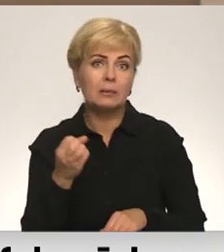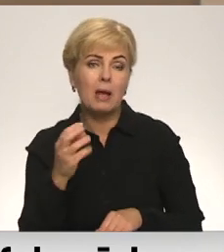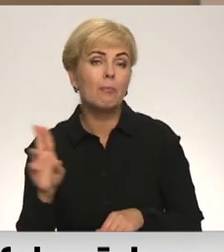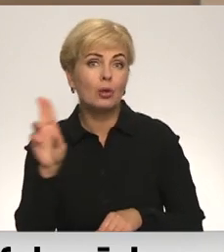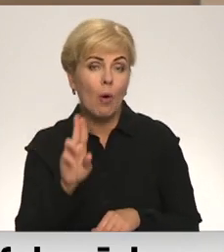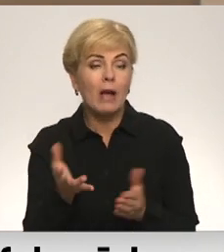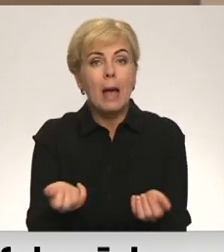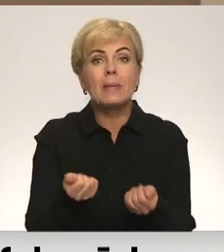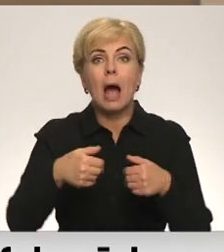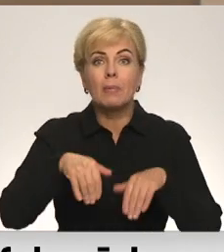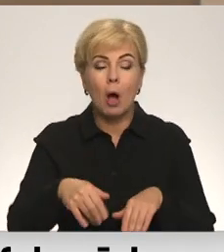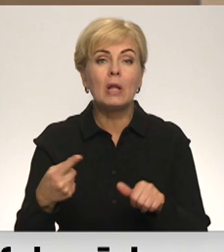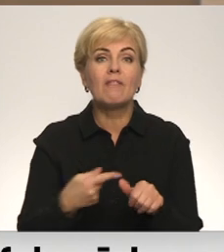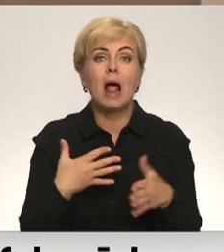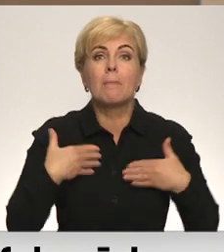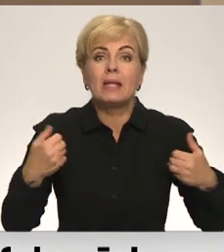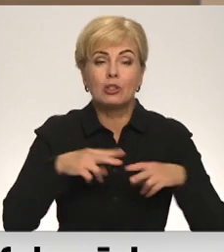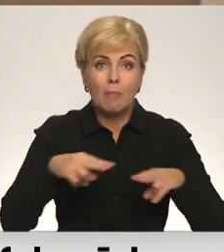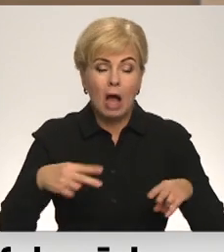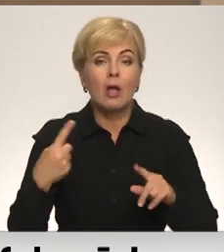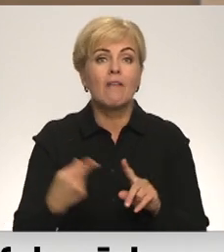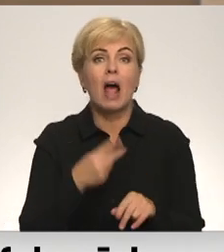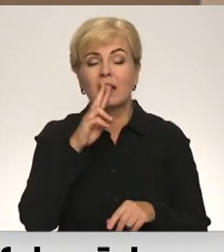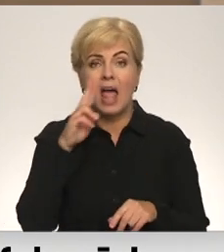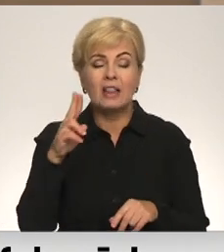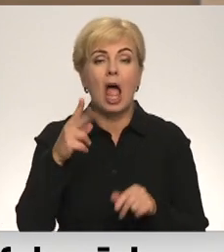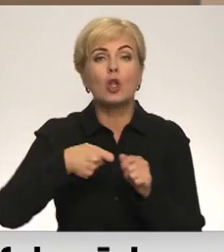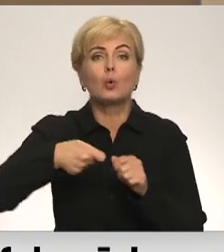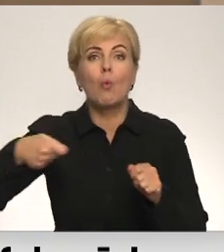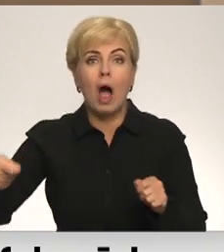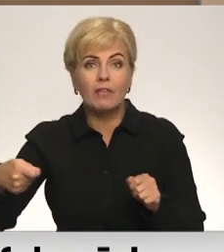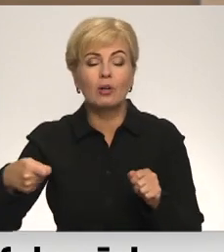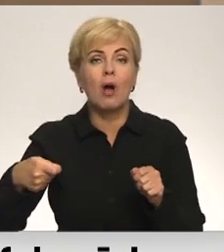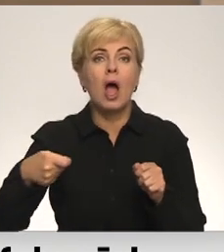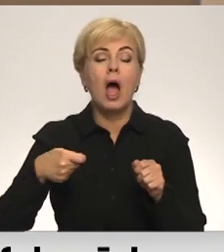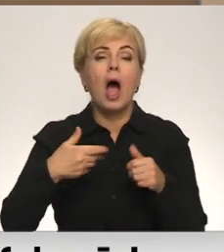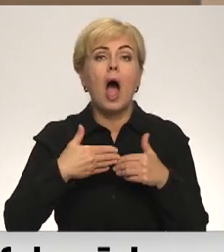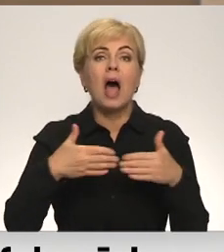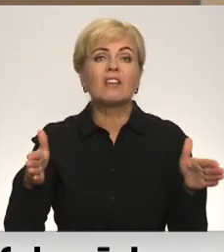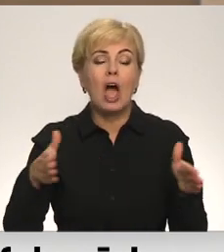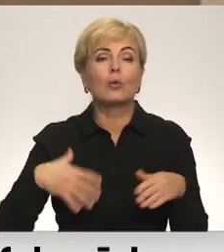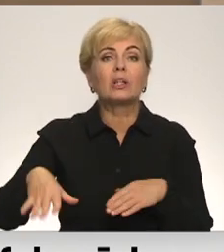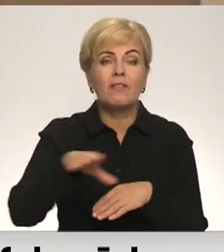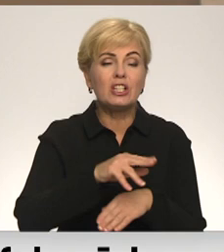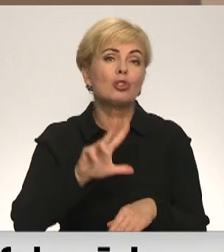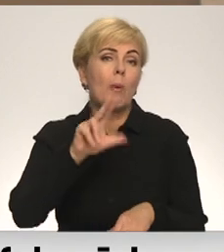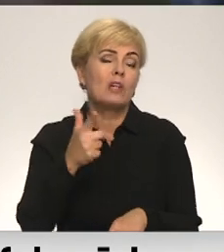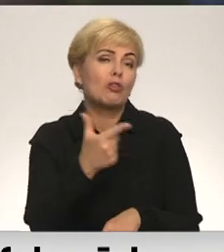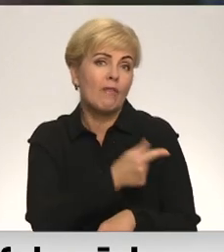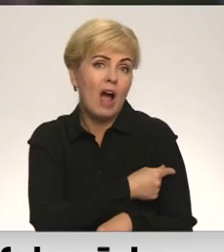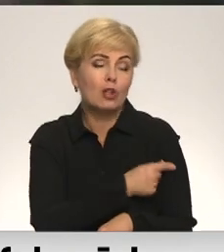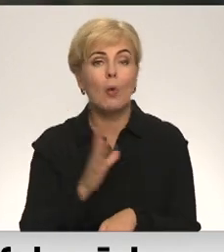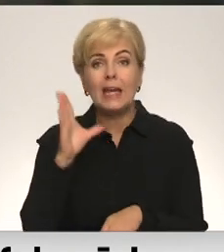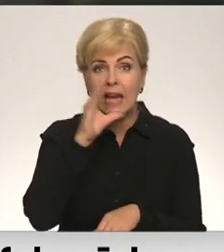pieņēmām lēmumu, kur veselības ministrī vēl vien nedēļ novilka atvarot visiem šo revakcinācijas iespēju.